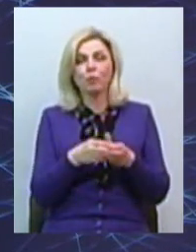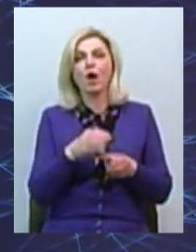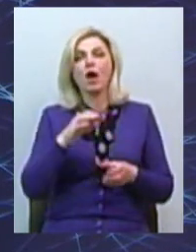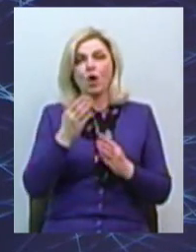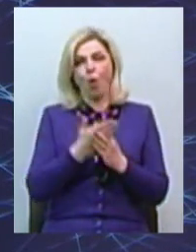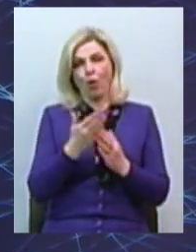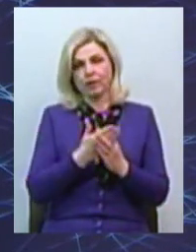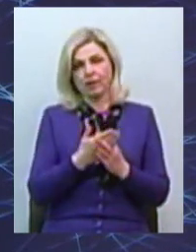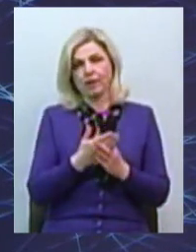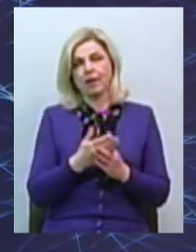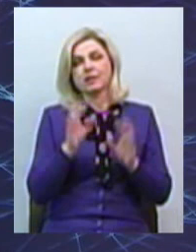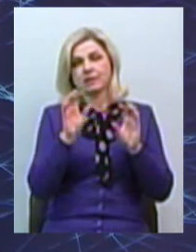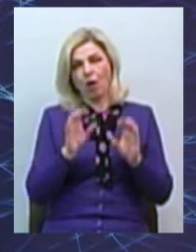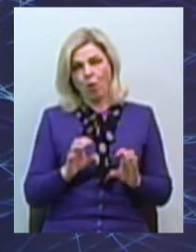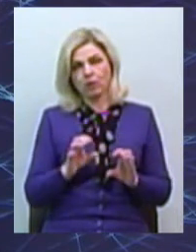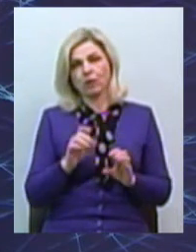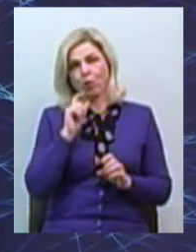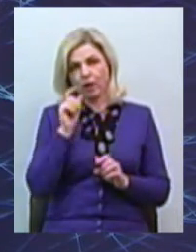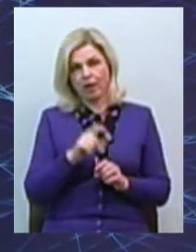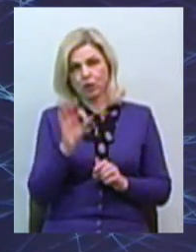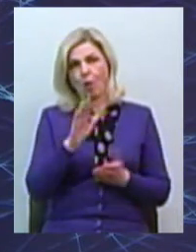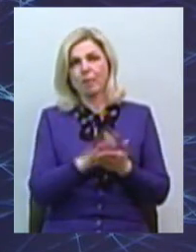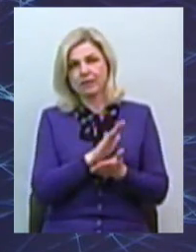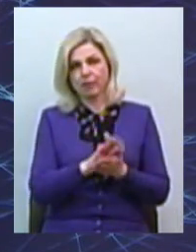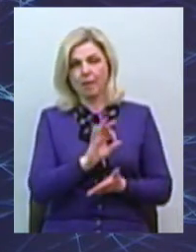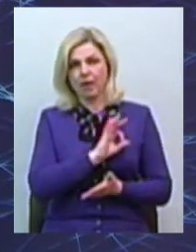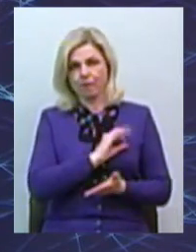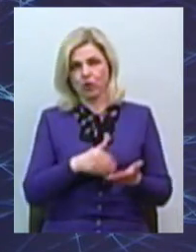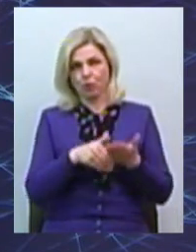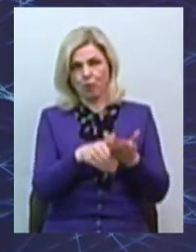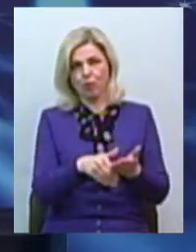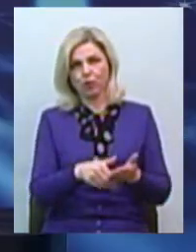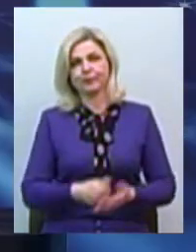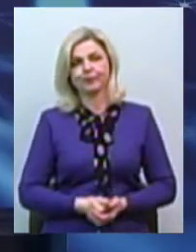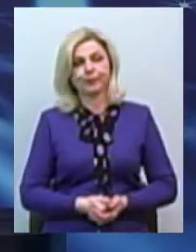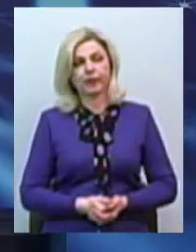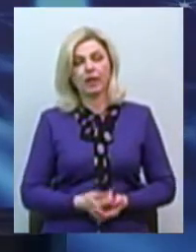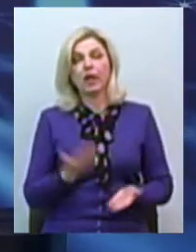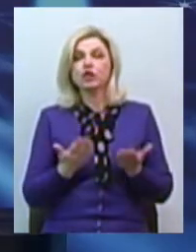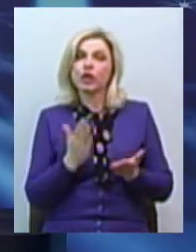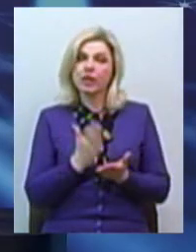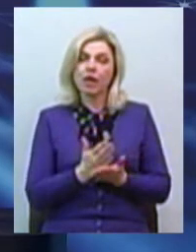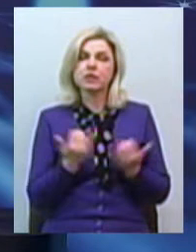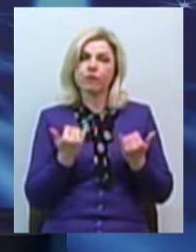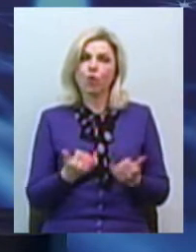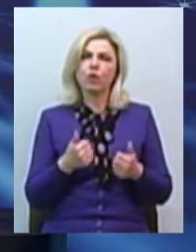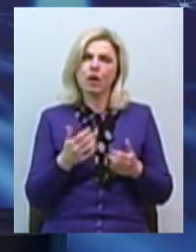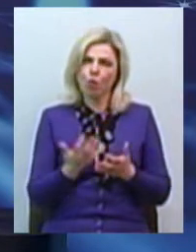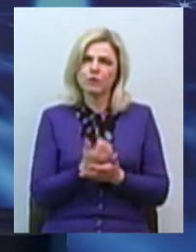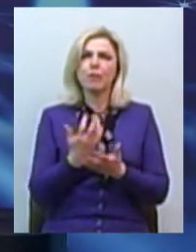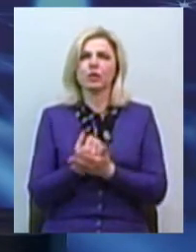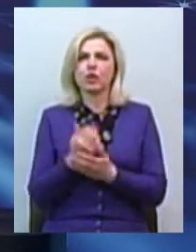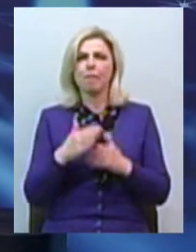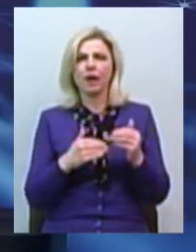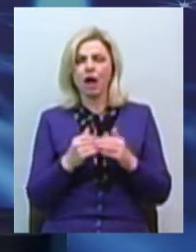законодавством, а саме Законом України про безоплатну право допомоги. Людмила, скажіть, будь ласка, чи є сьогодні успішна практика захисту прав та